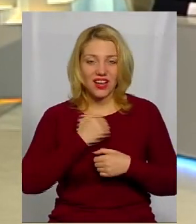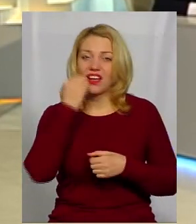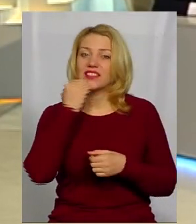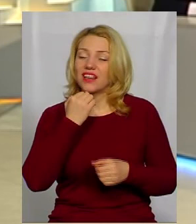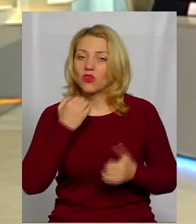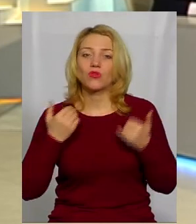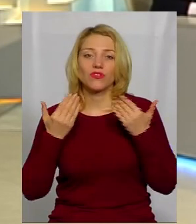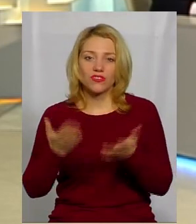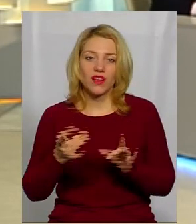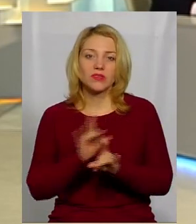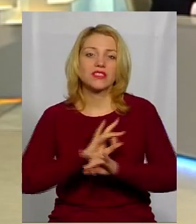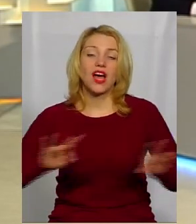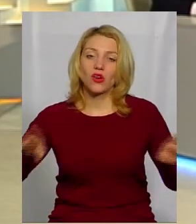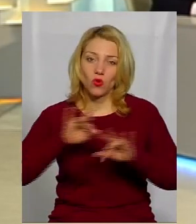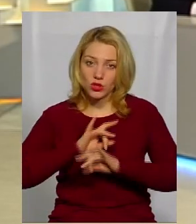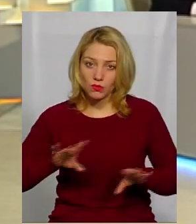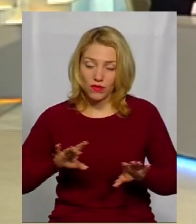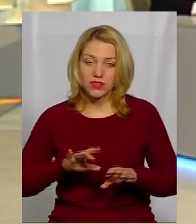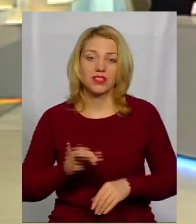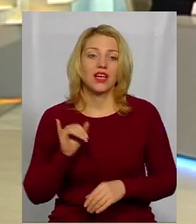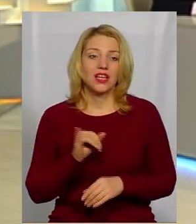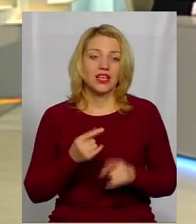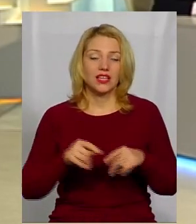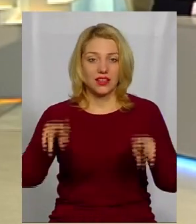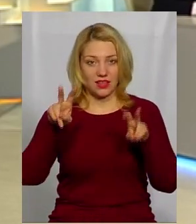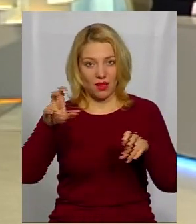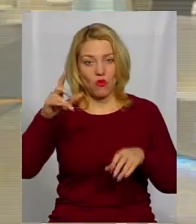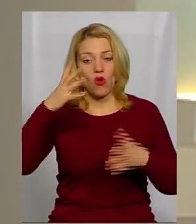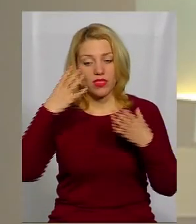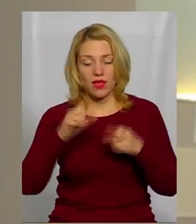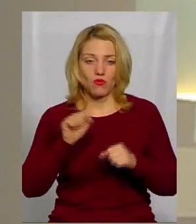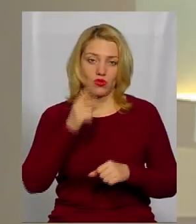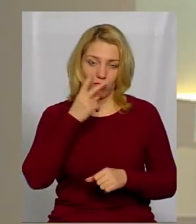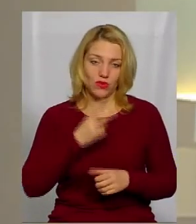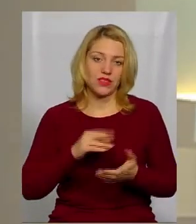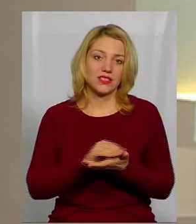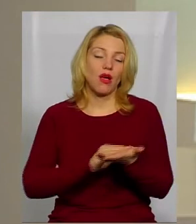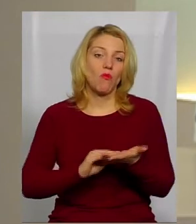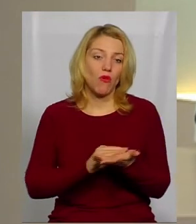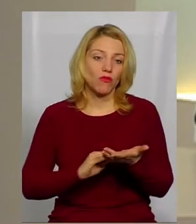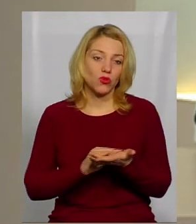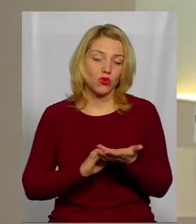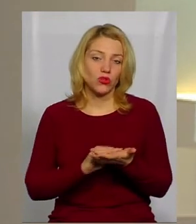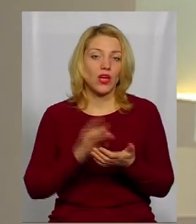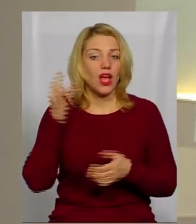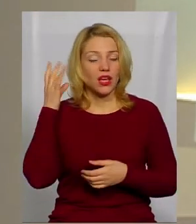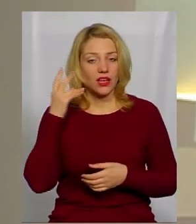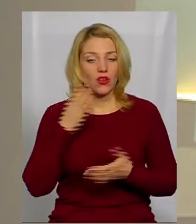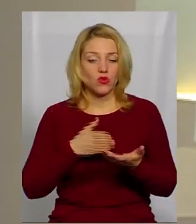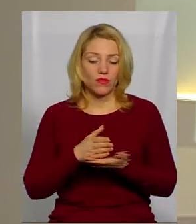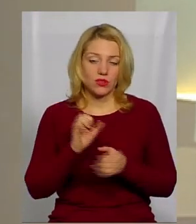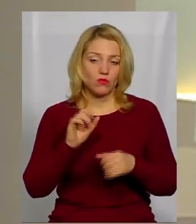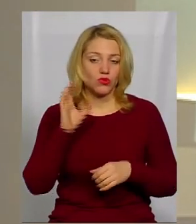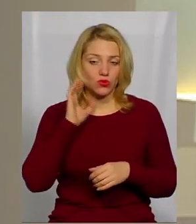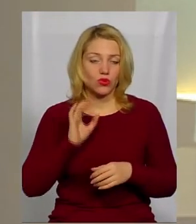вам за розповідь. Тему дня можна подивитися у повторі, радіоверсію послухати в